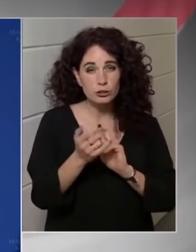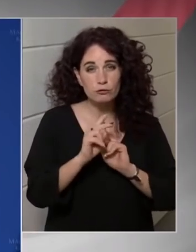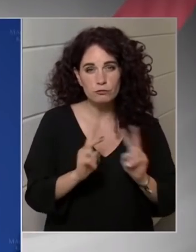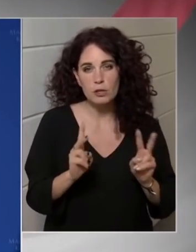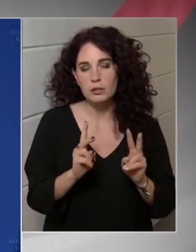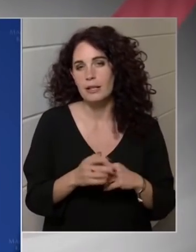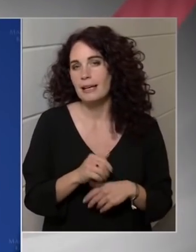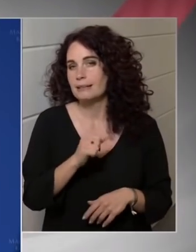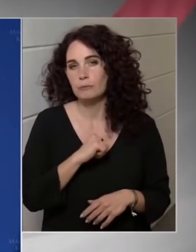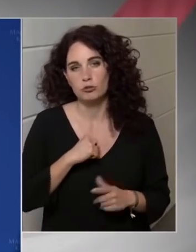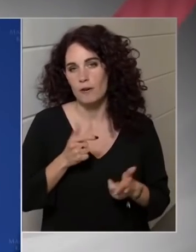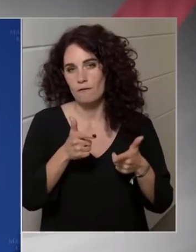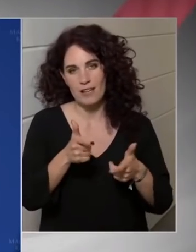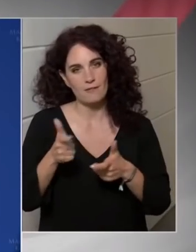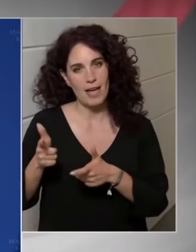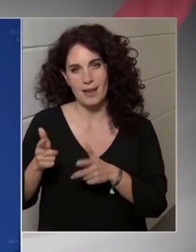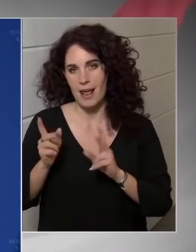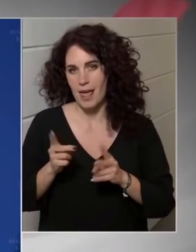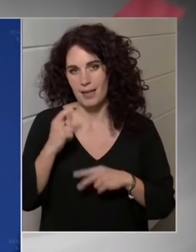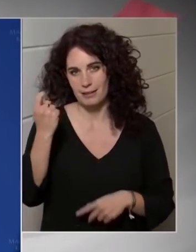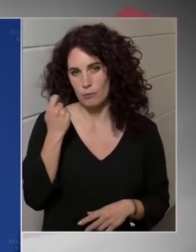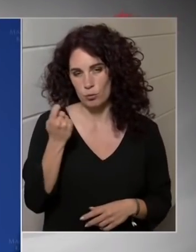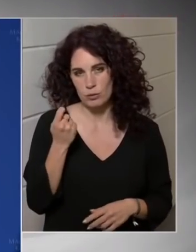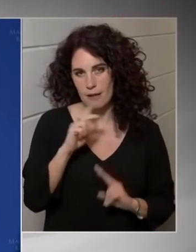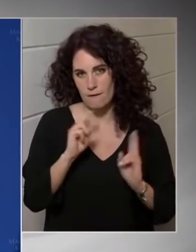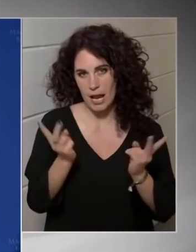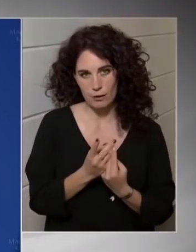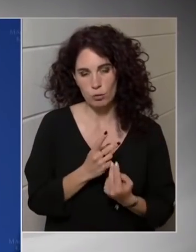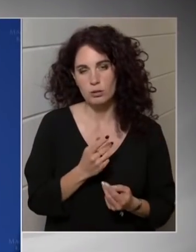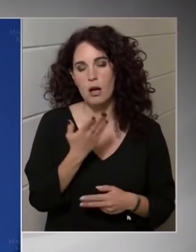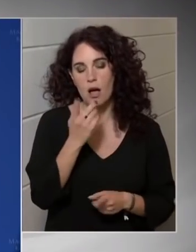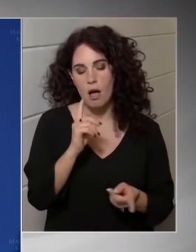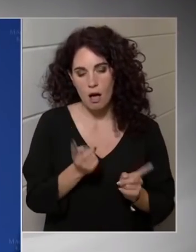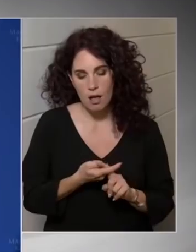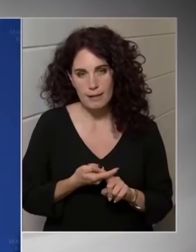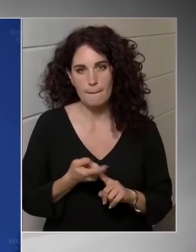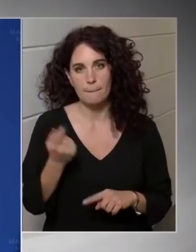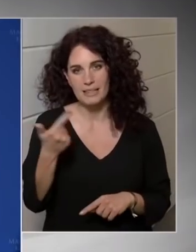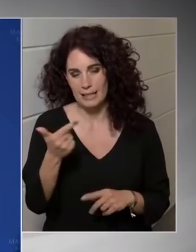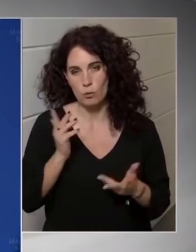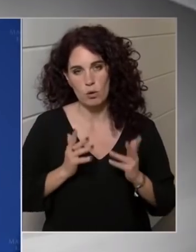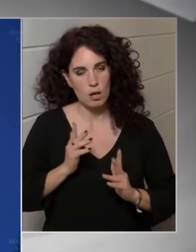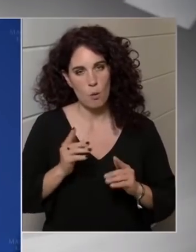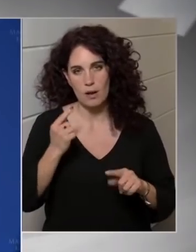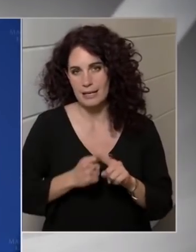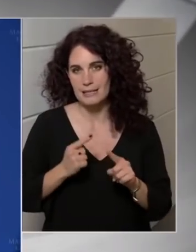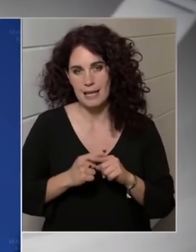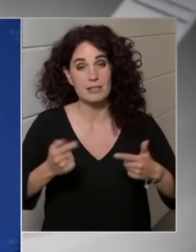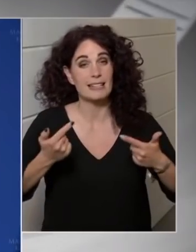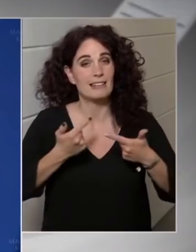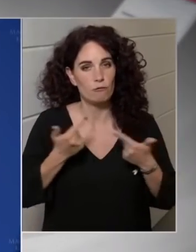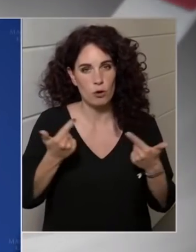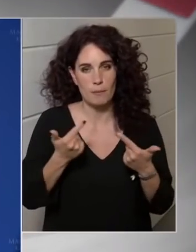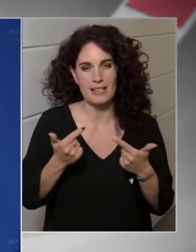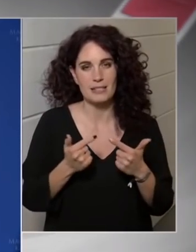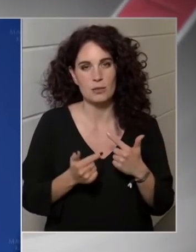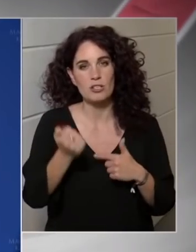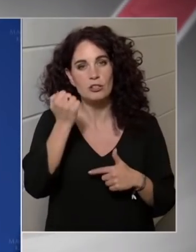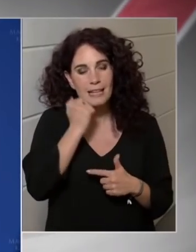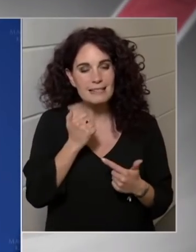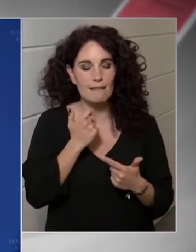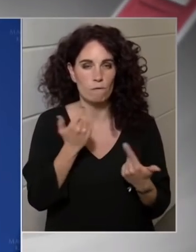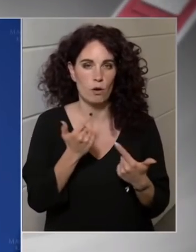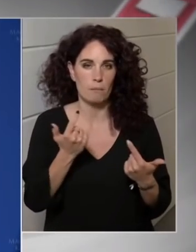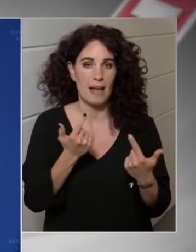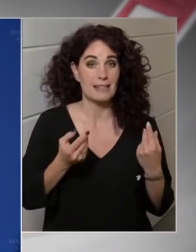nem csupán fegyverekkel vívják, hanem ennek része, hiszen mindkét oldalról része az információk és dezinformációknak